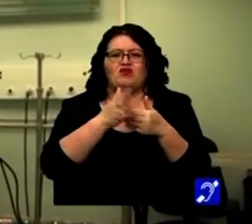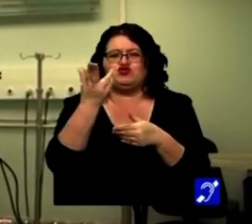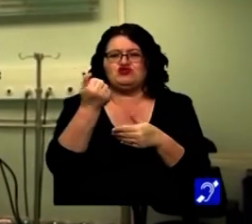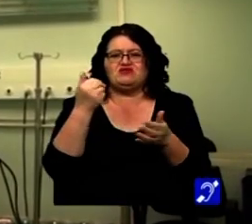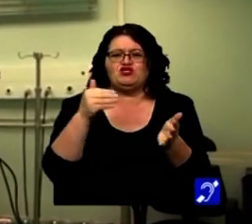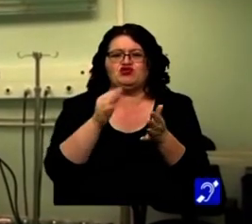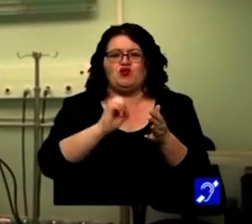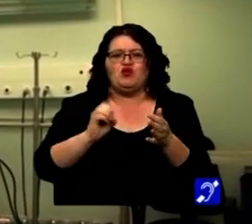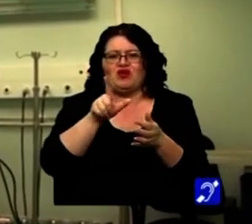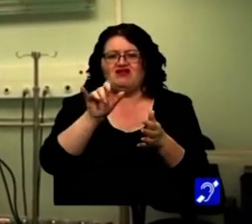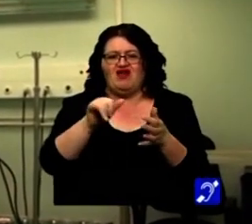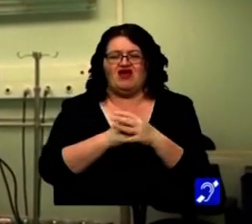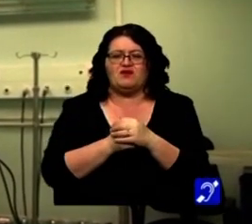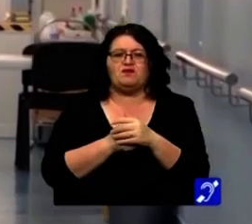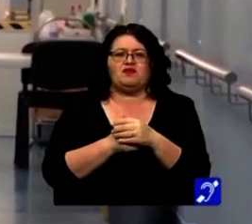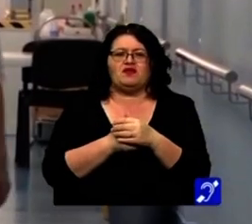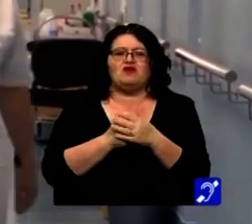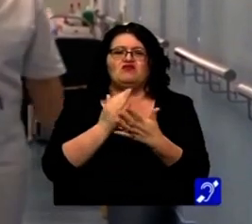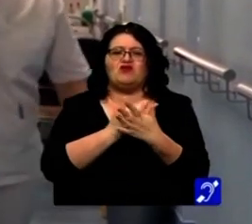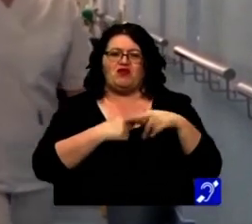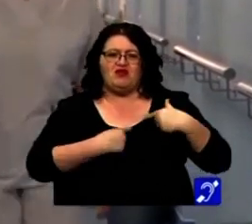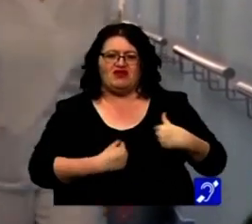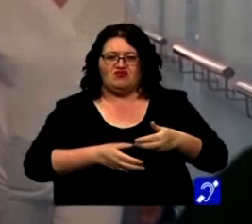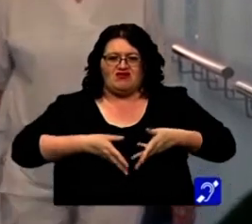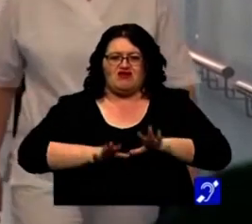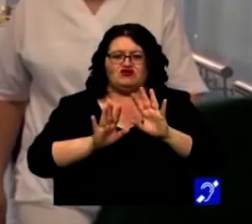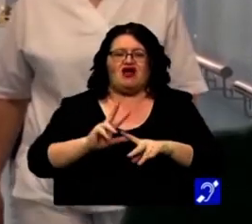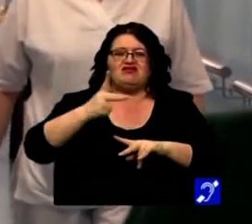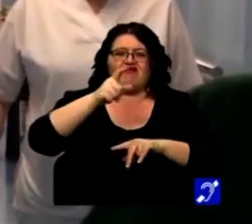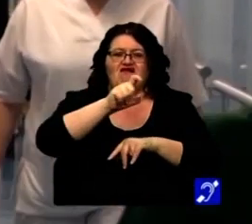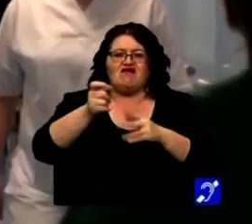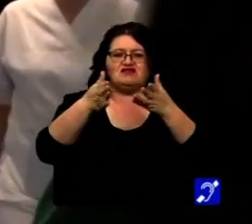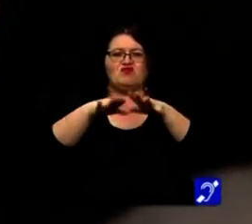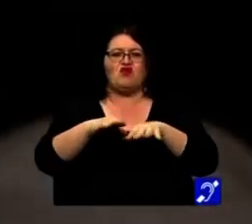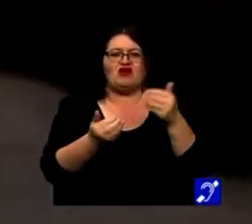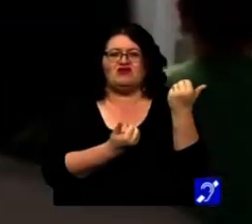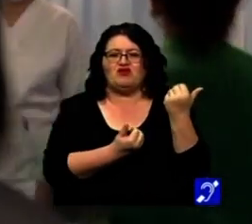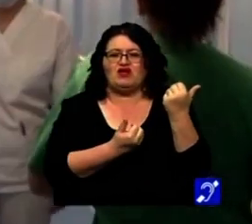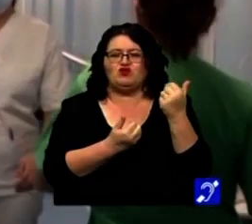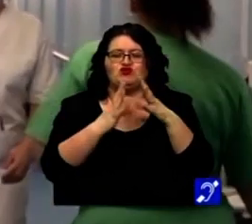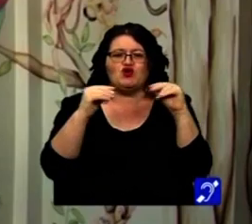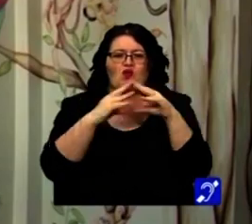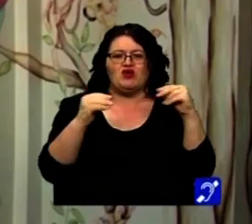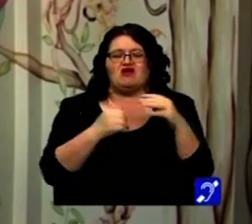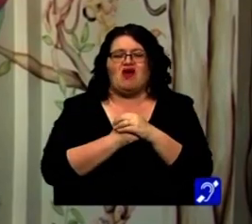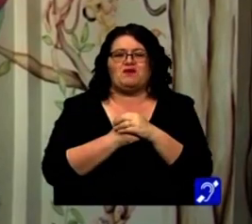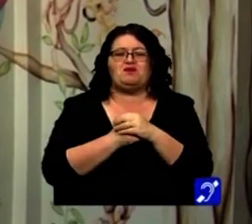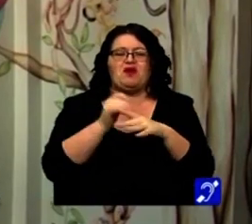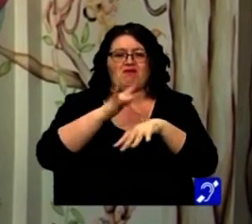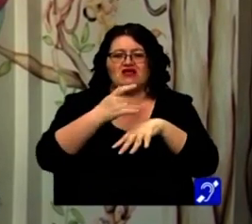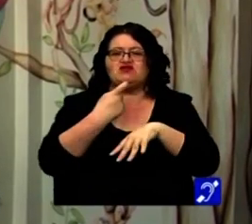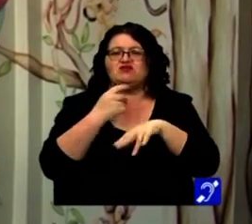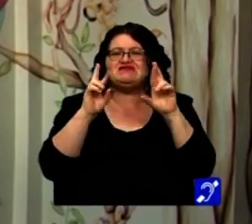15 milioane de lei. Malformația congenitală de cord este a treia cauză de deces în rândul copiilor în România. Medicii